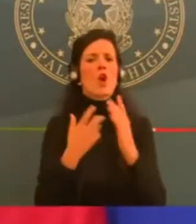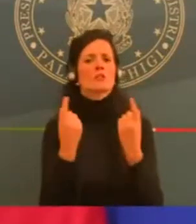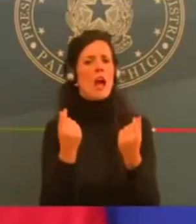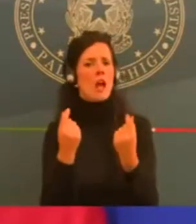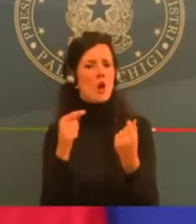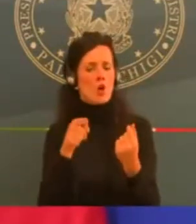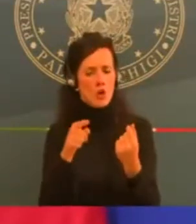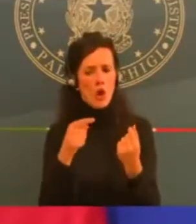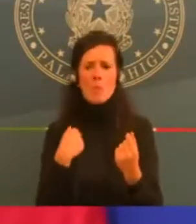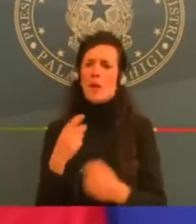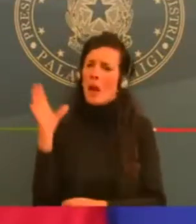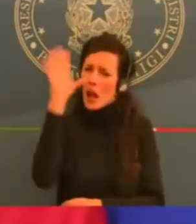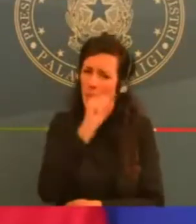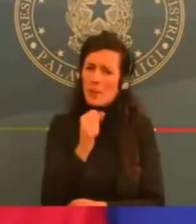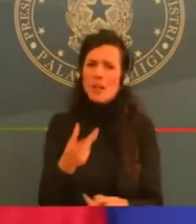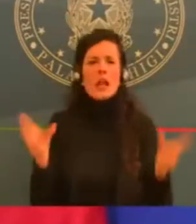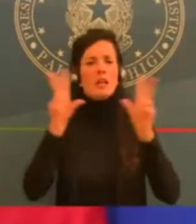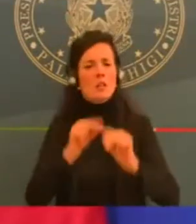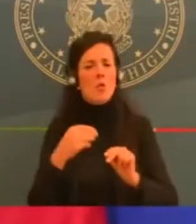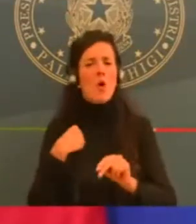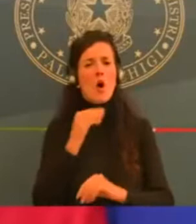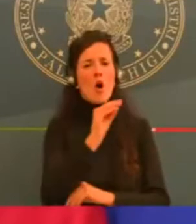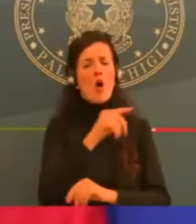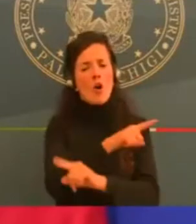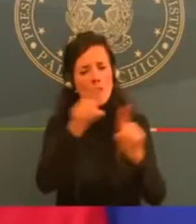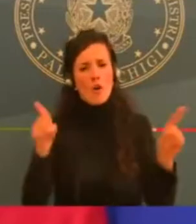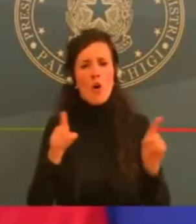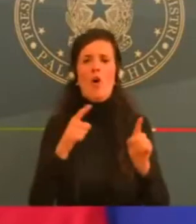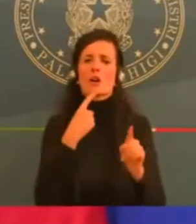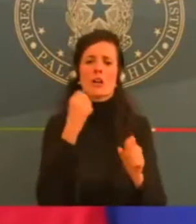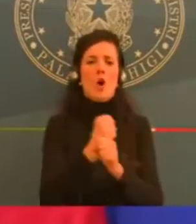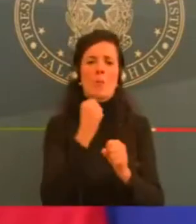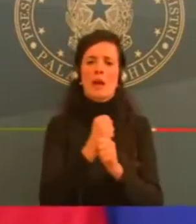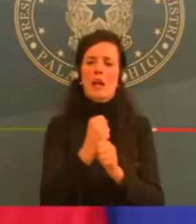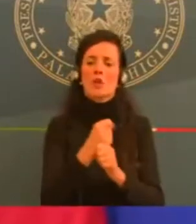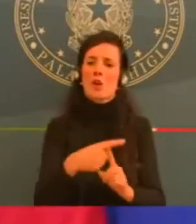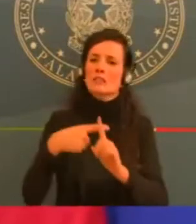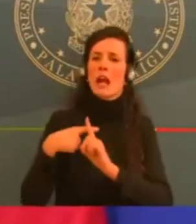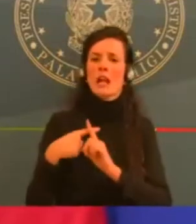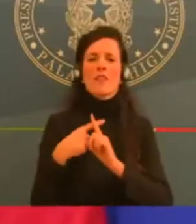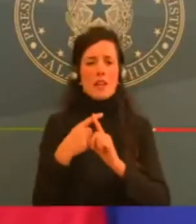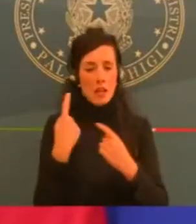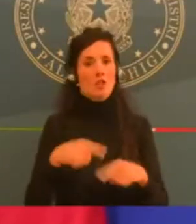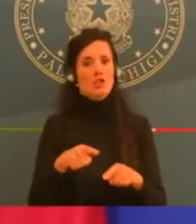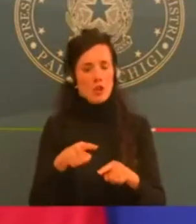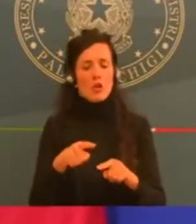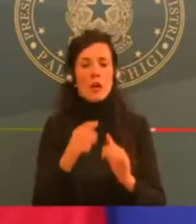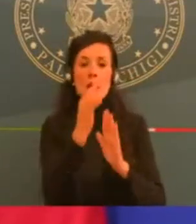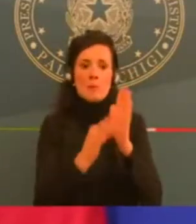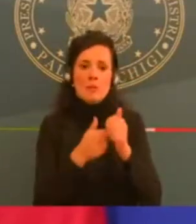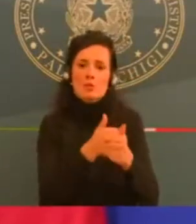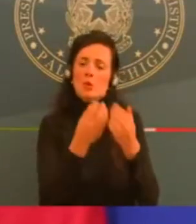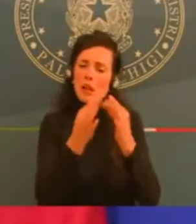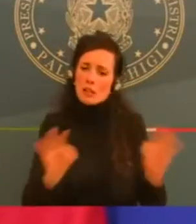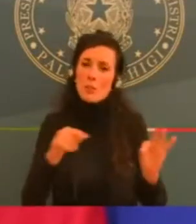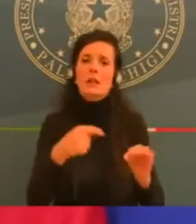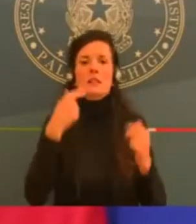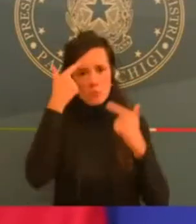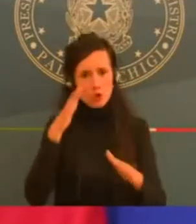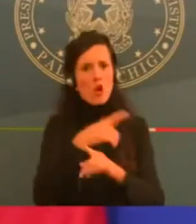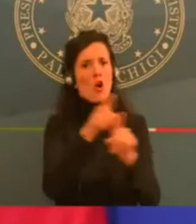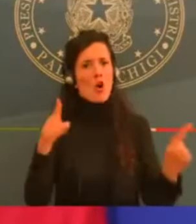fianco. Già nelle scorse settimane abbiamo adottato meccanismi di ristoro rapidi e automatici